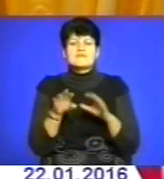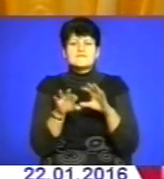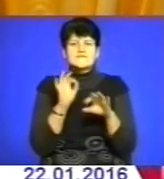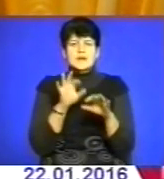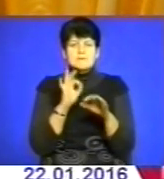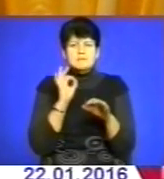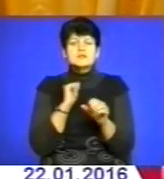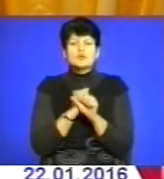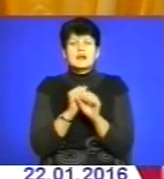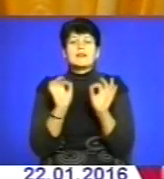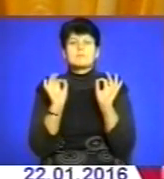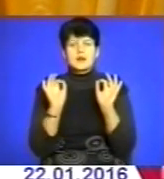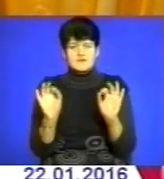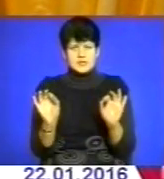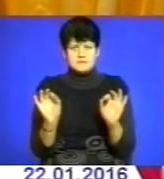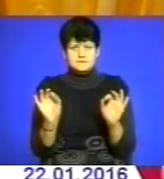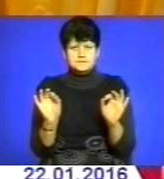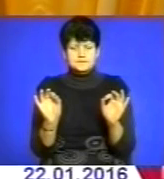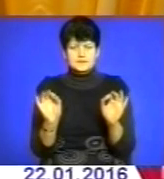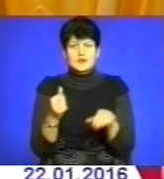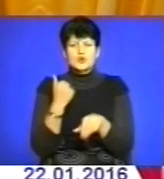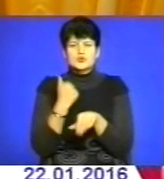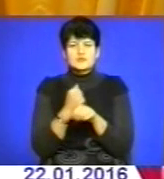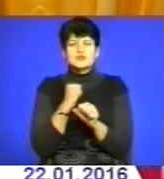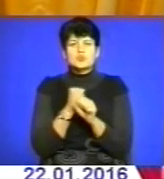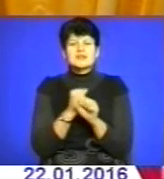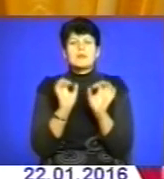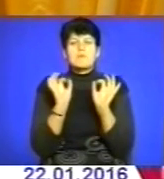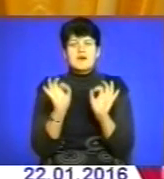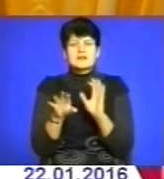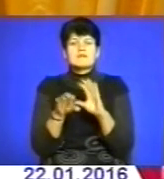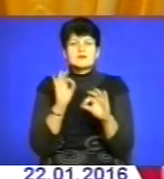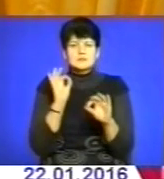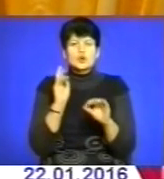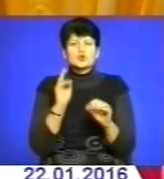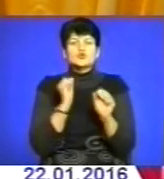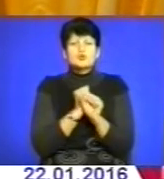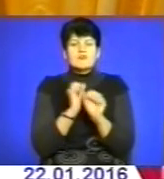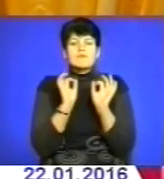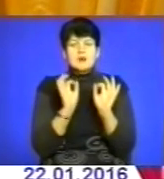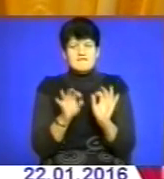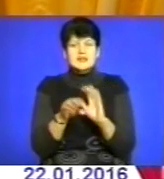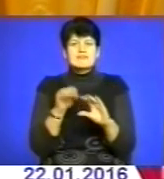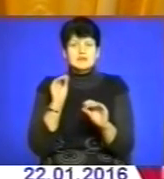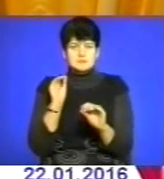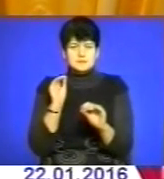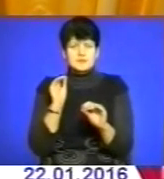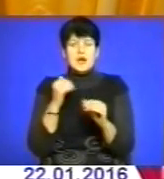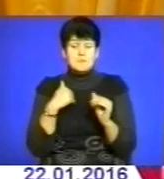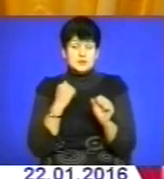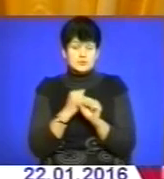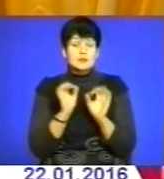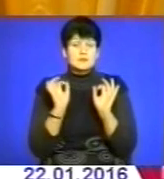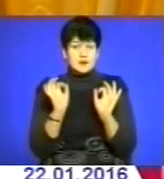зробили правильний, а основне зробити правильний вибір. Тобто, хто зробив правильний вибір, а ми зробили